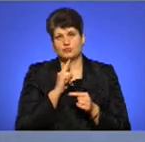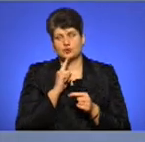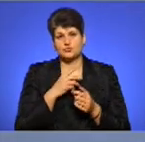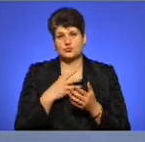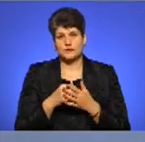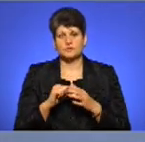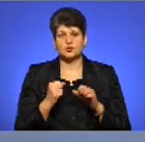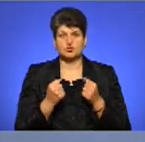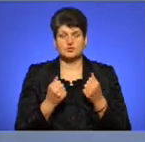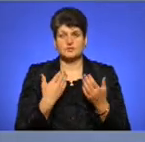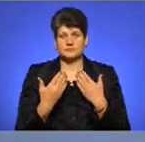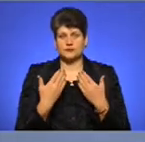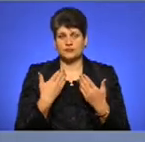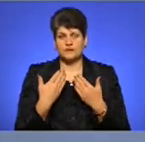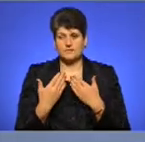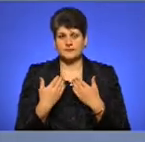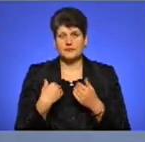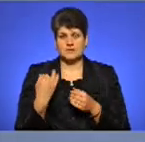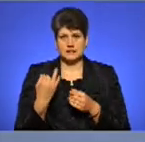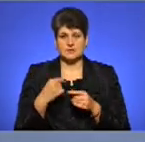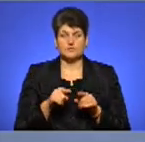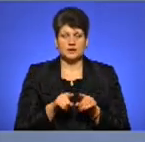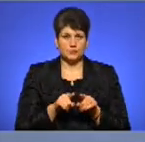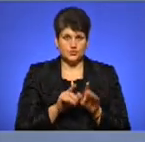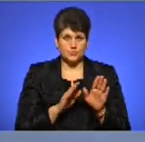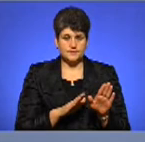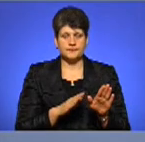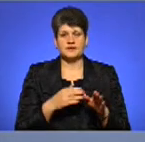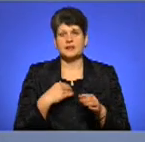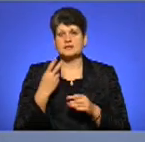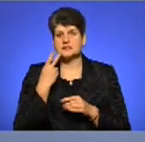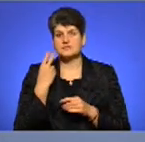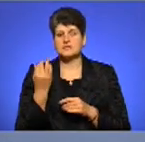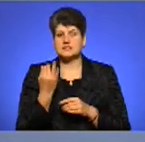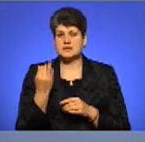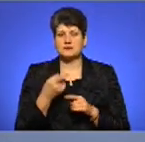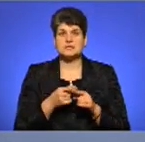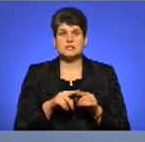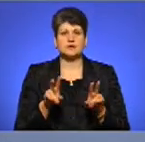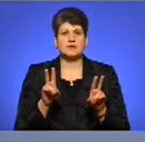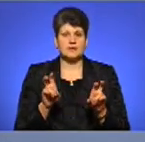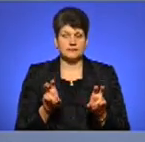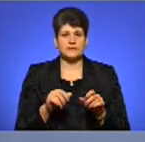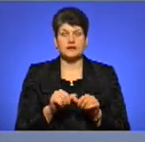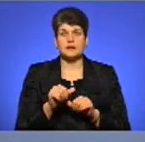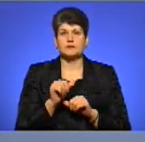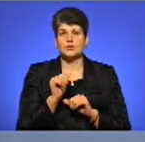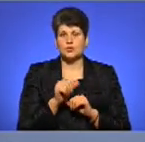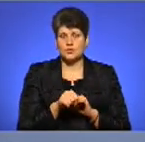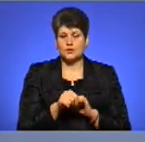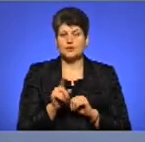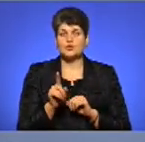спілкувався, який момент мені також цікавий, я завжди цікавлюся цією темою. Значить, крім того, що ми